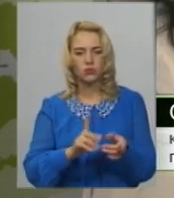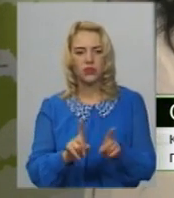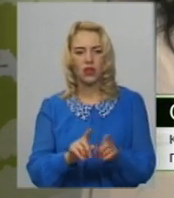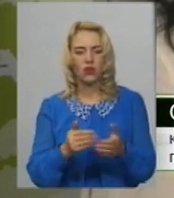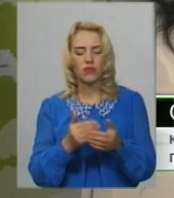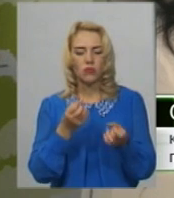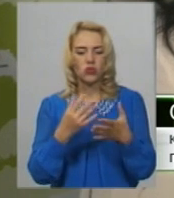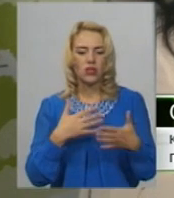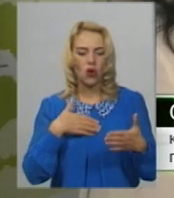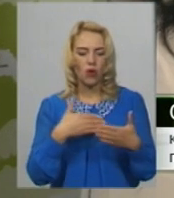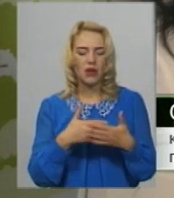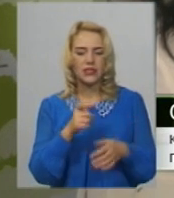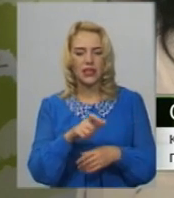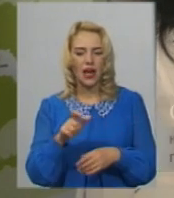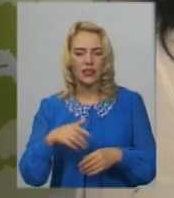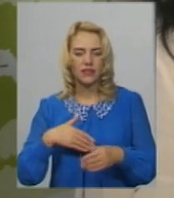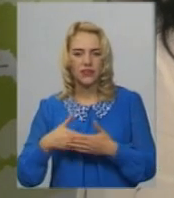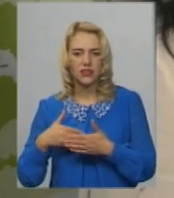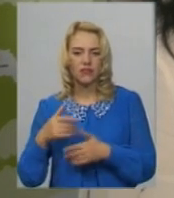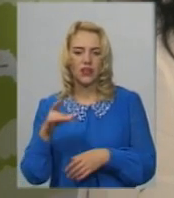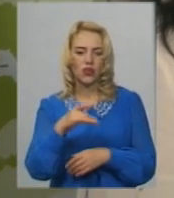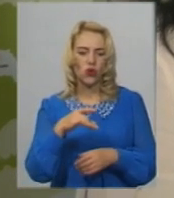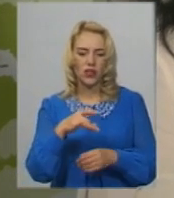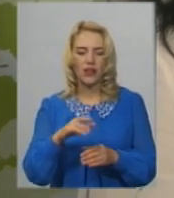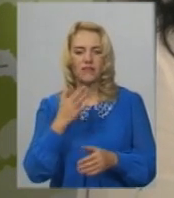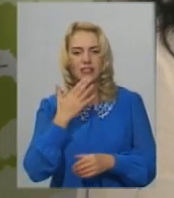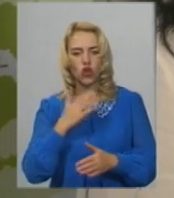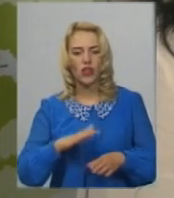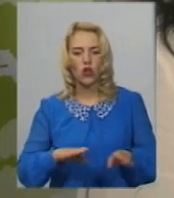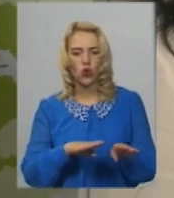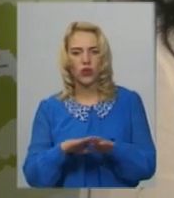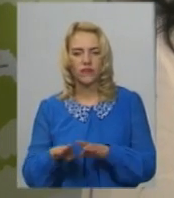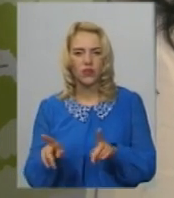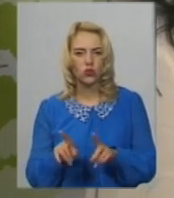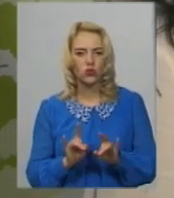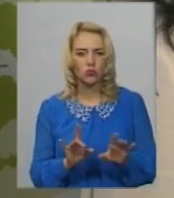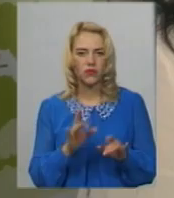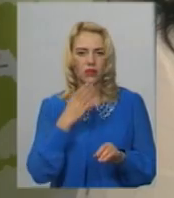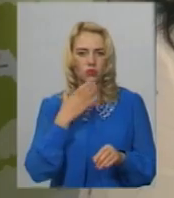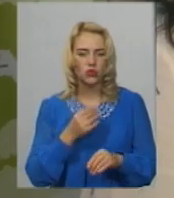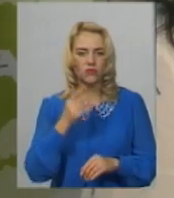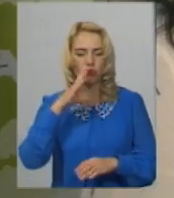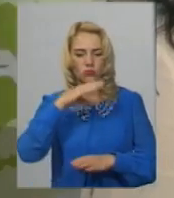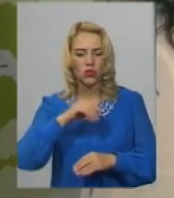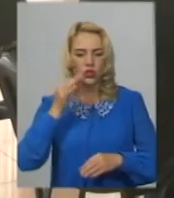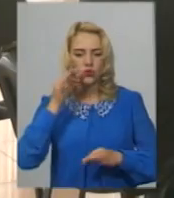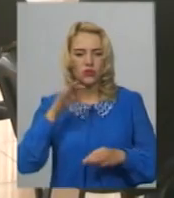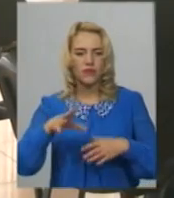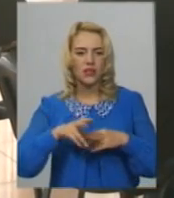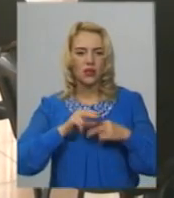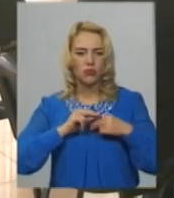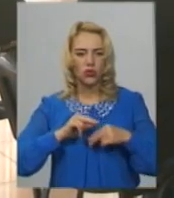простих громадських активістів з регіонів національного рівня, які розповідають про свій успішний досвід взаємодії.